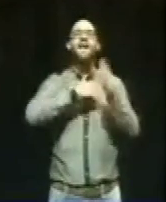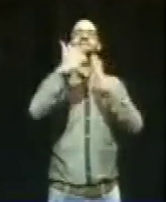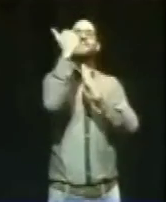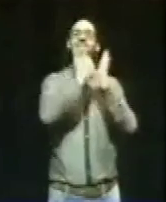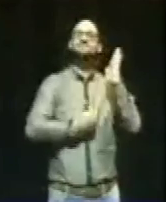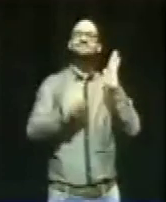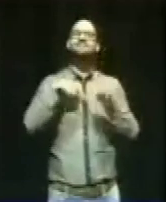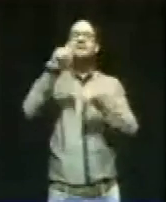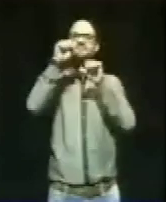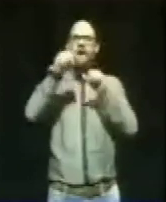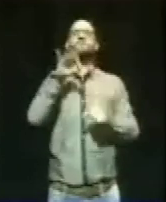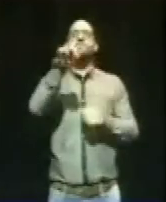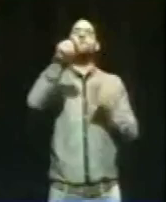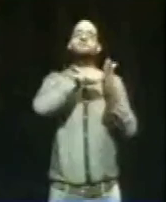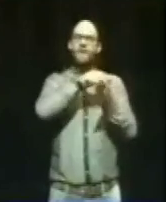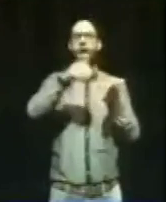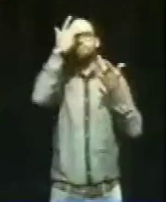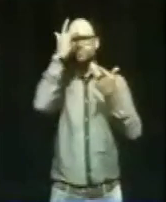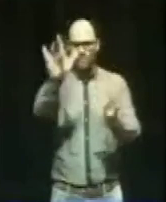2013.